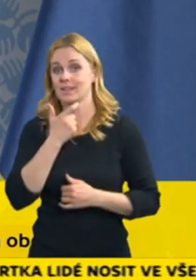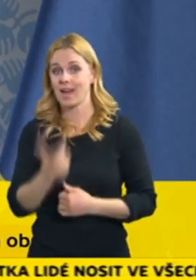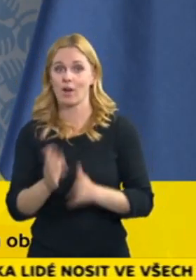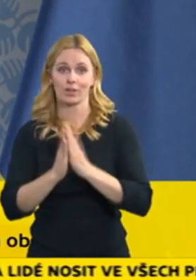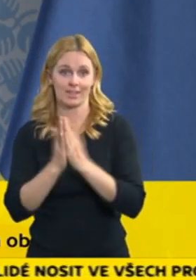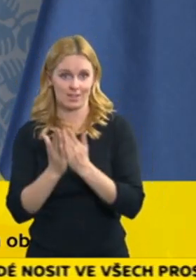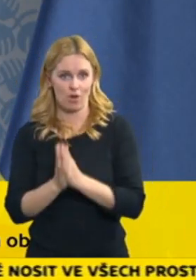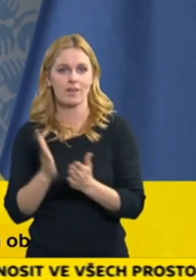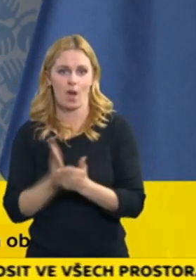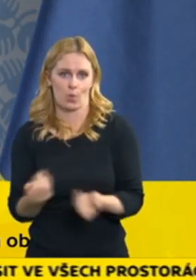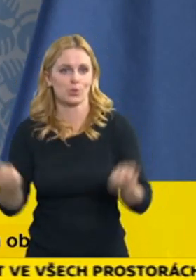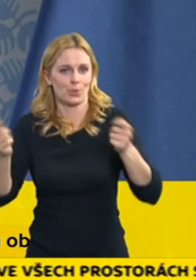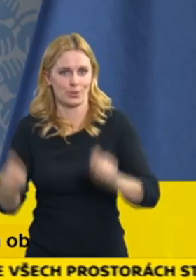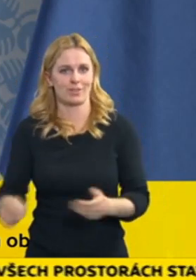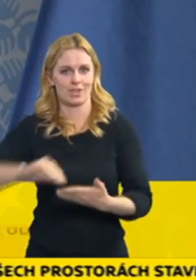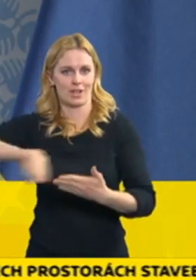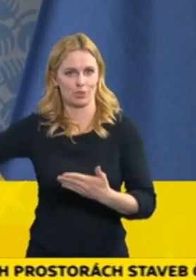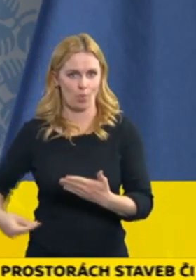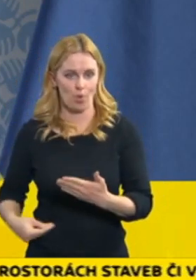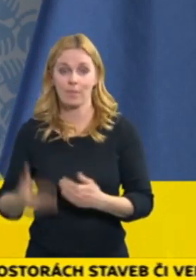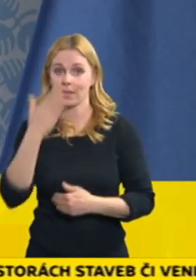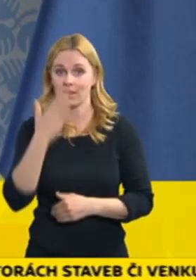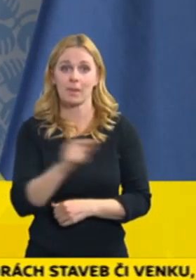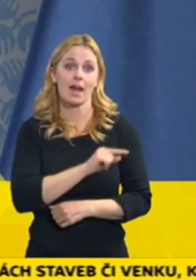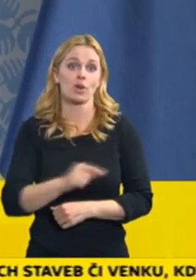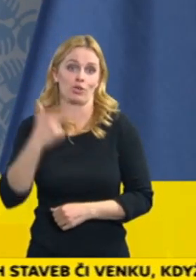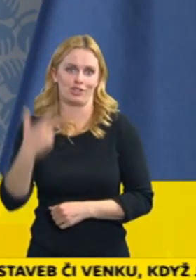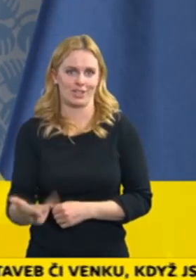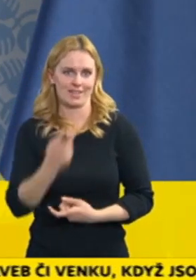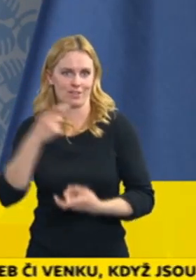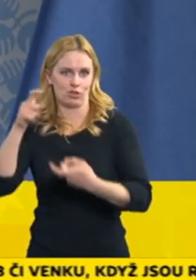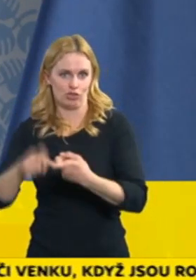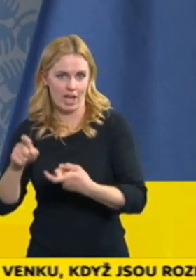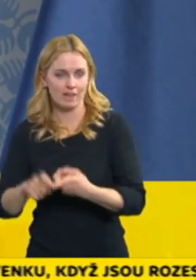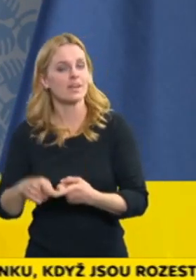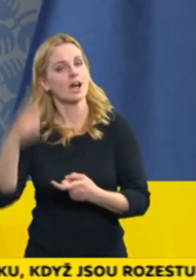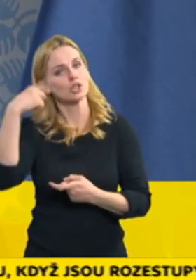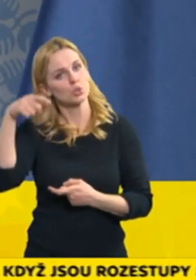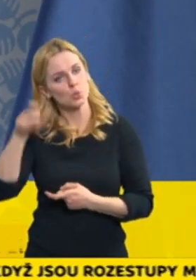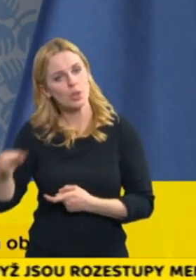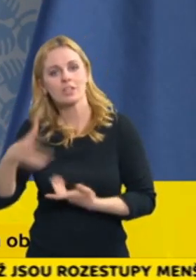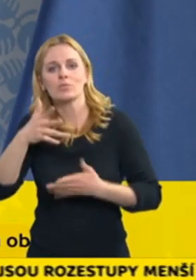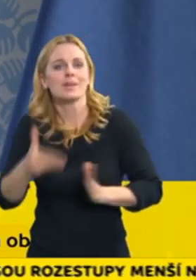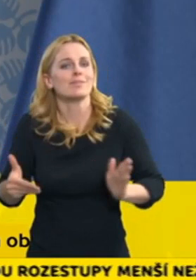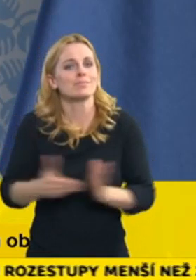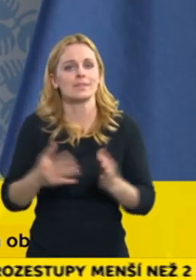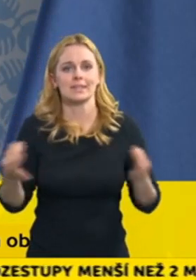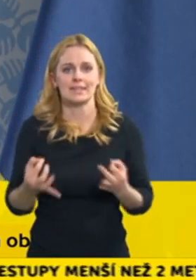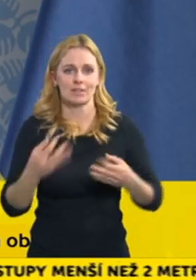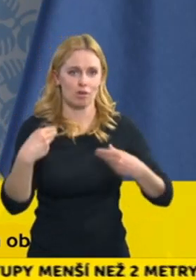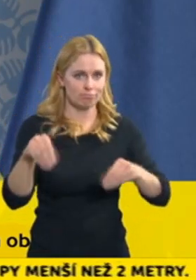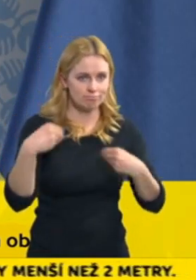a to takže do 36. budou moci studenti pro své vědecké závědečné diplomové bakalářské práce bez problému